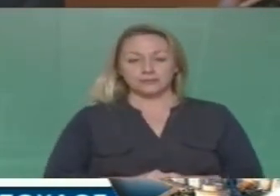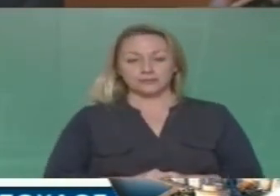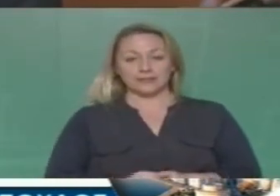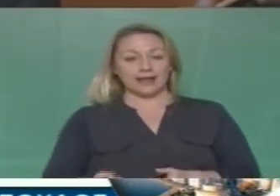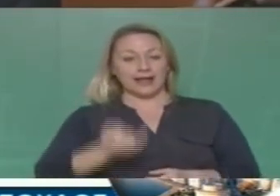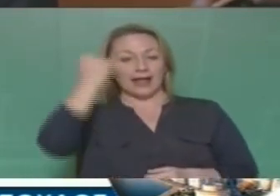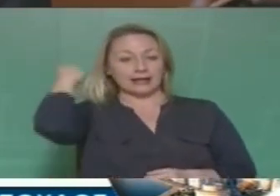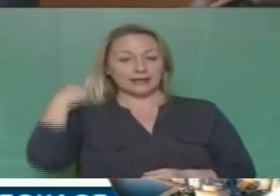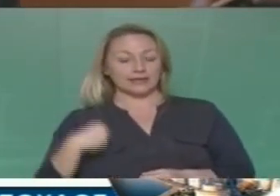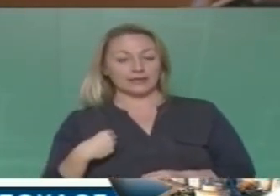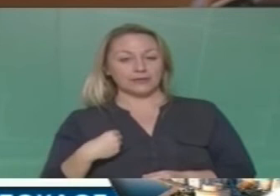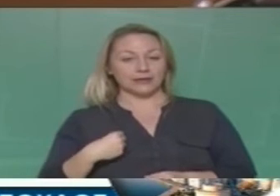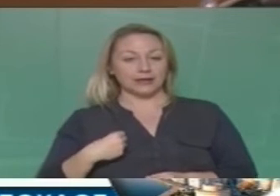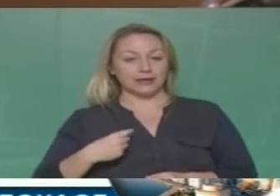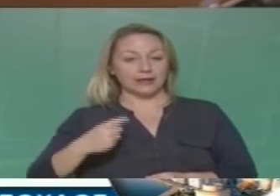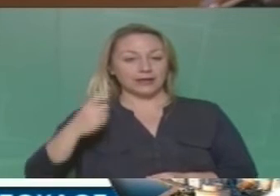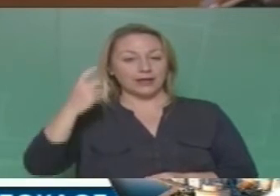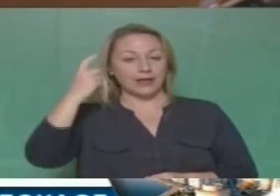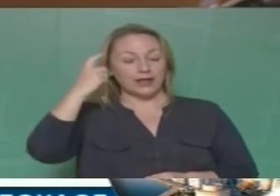Αντιδίμαρχοι νομίζω ότι είστε αφεβριακός. Ήρθε ένα.